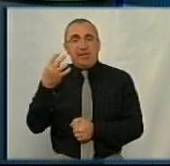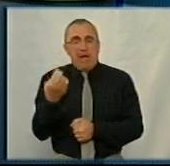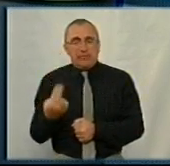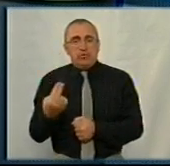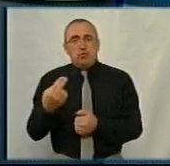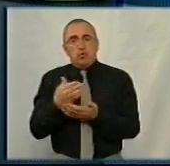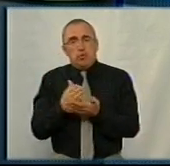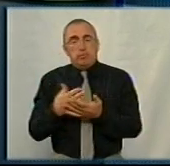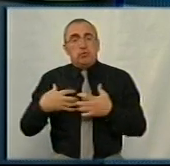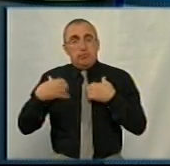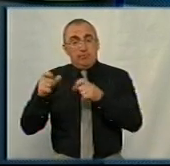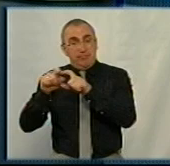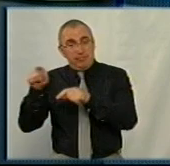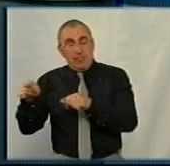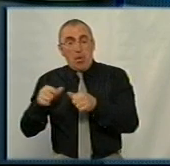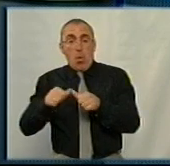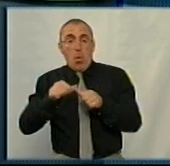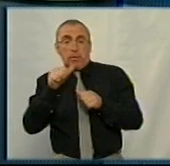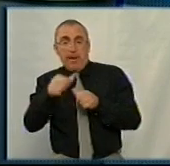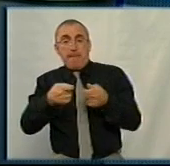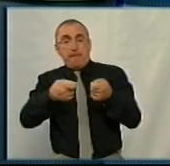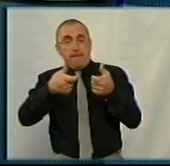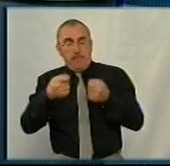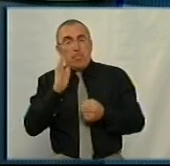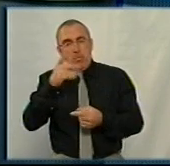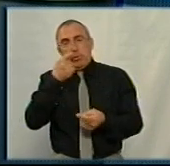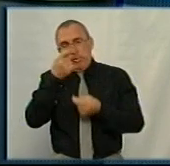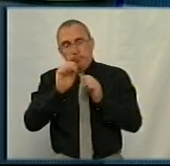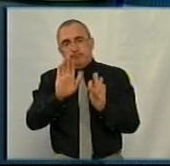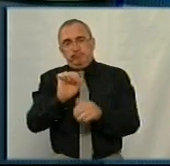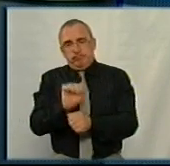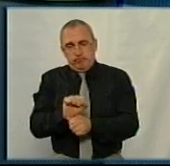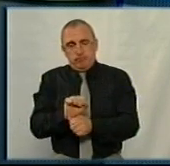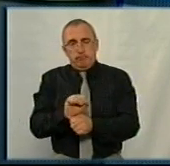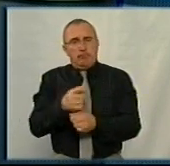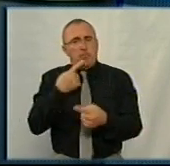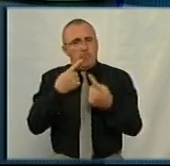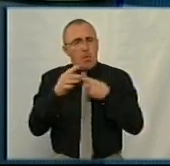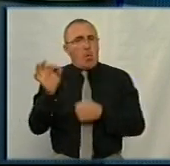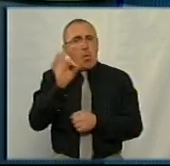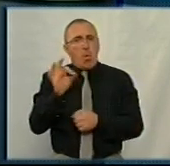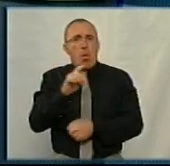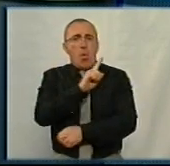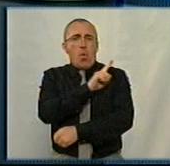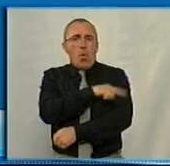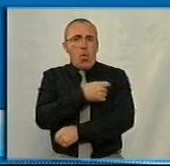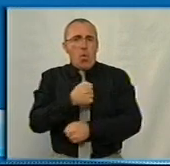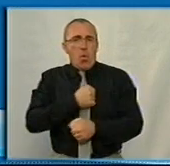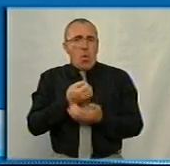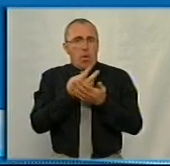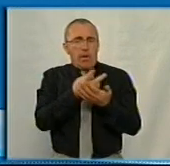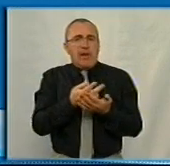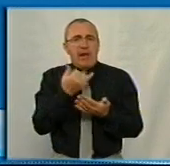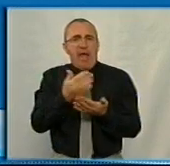відображені певним окремим пакетом послуг. На цьому зупинимось детально. Можна сказати, що мова йде виключно про госпіталь, обласний госпіталь для